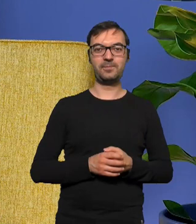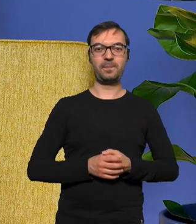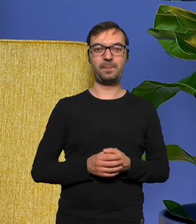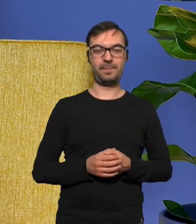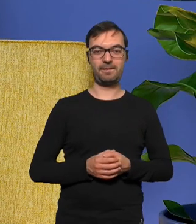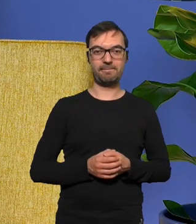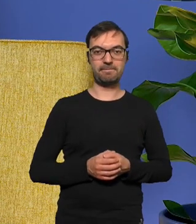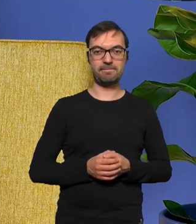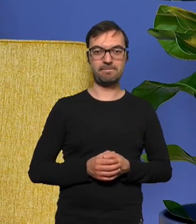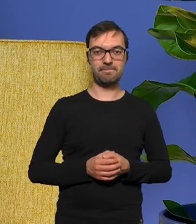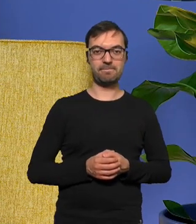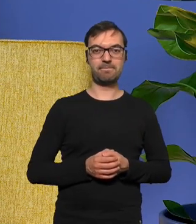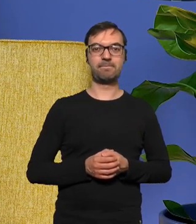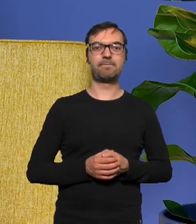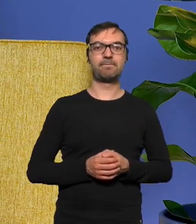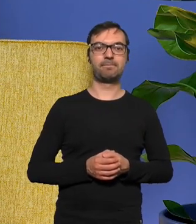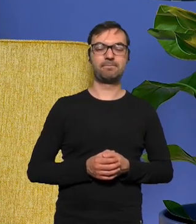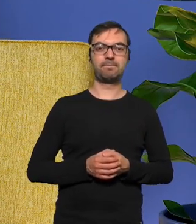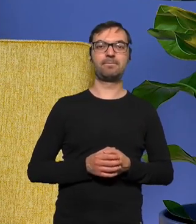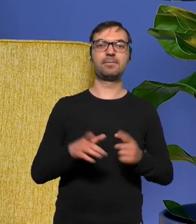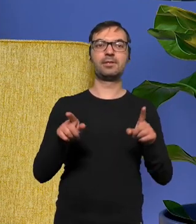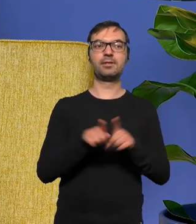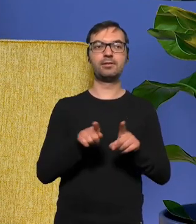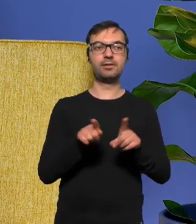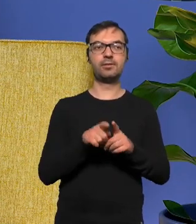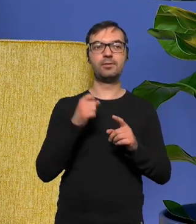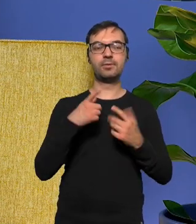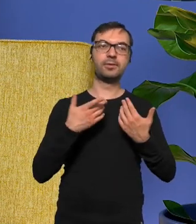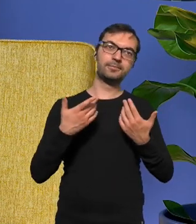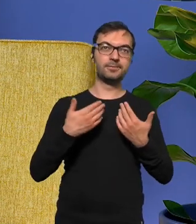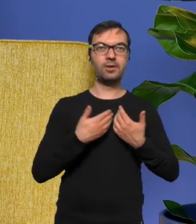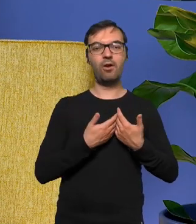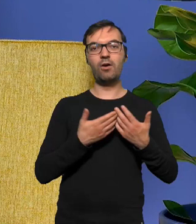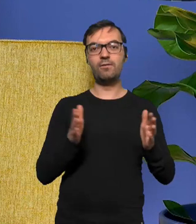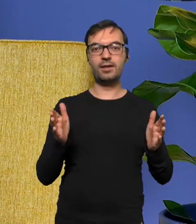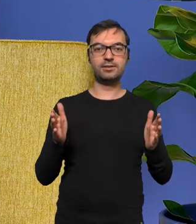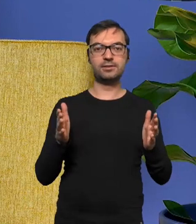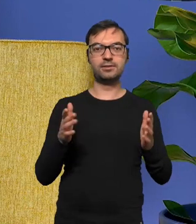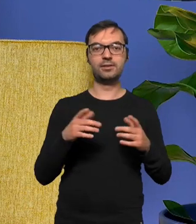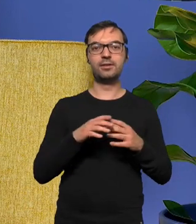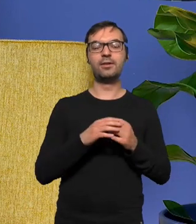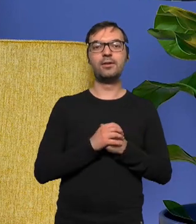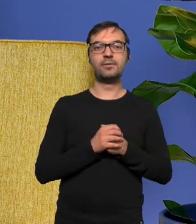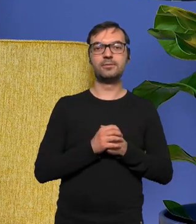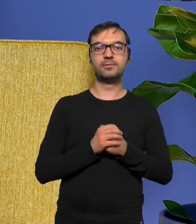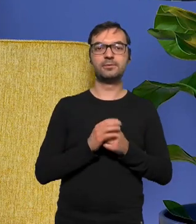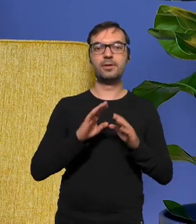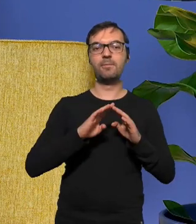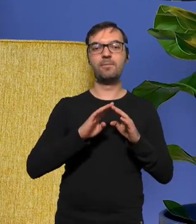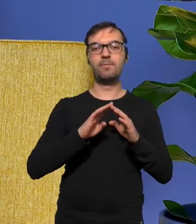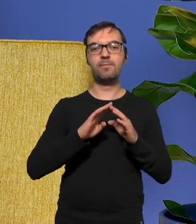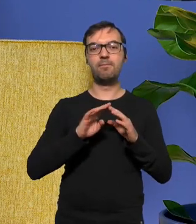o kim o kim też też jest otwarcie na takie taką postprodukcję i produkcję